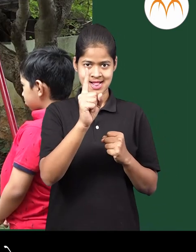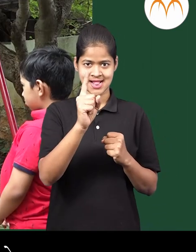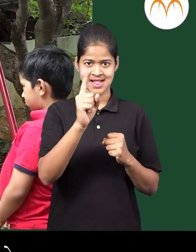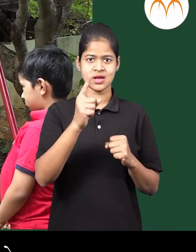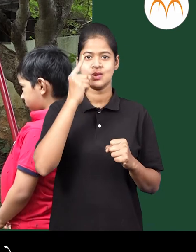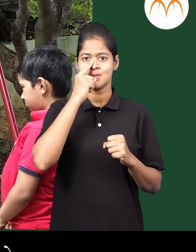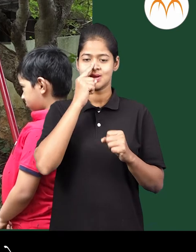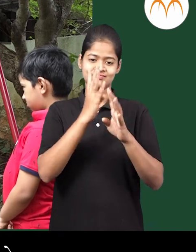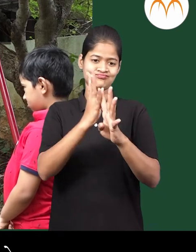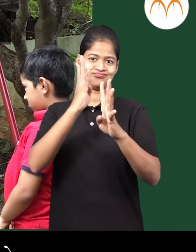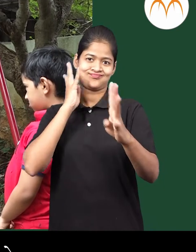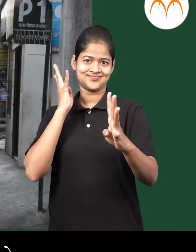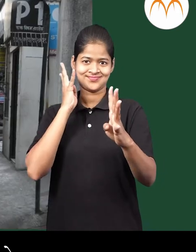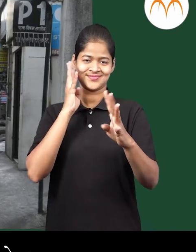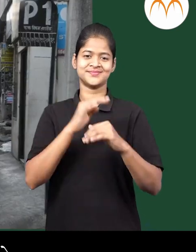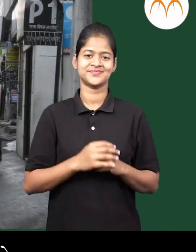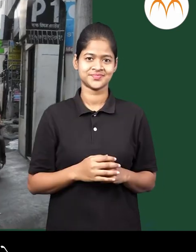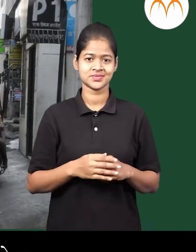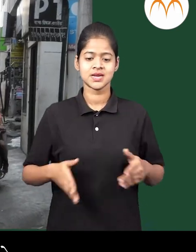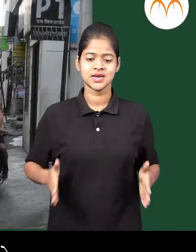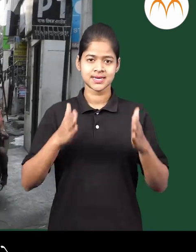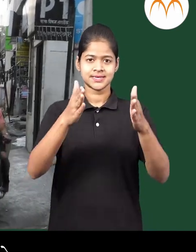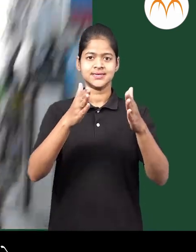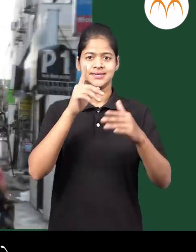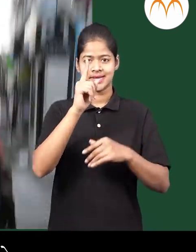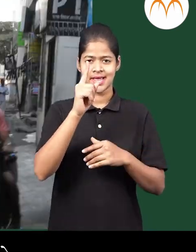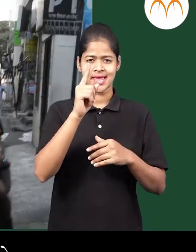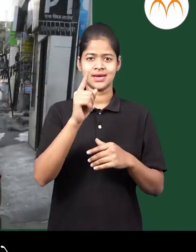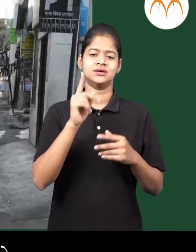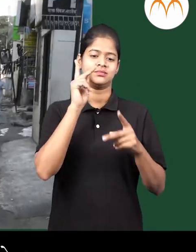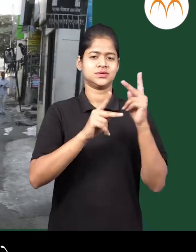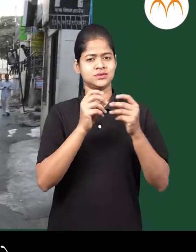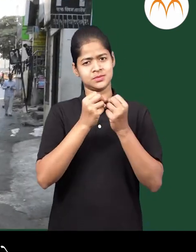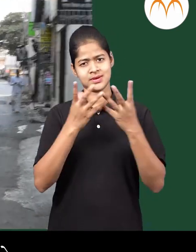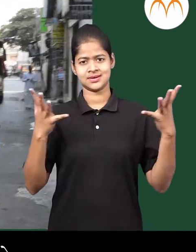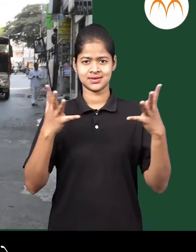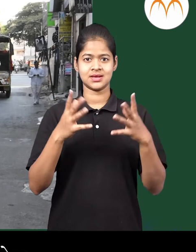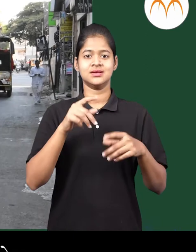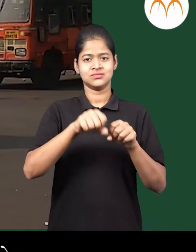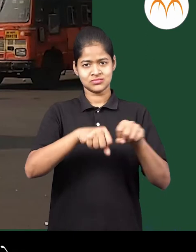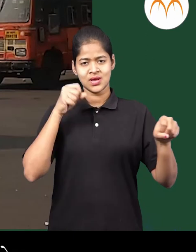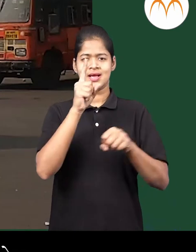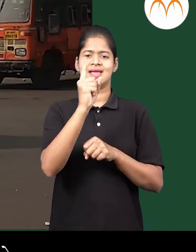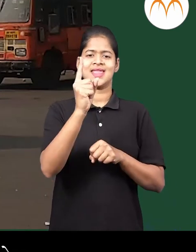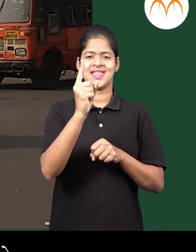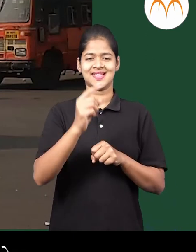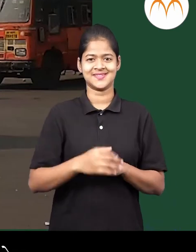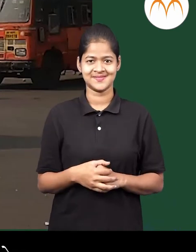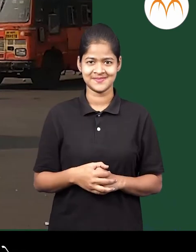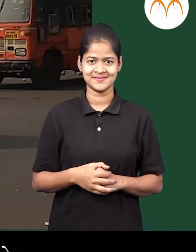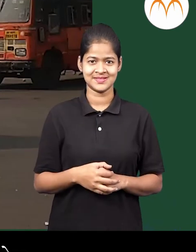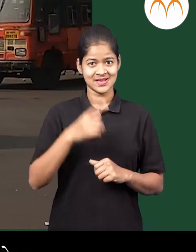मुल अनेक, रस्ता एक, मानस अनेक, रिक्षा एक,